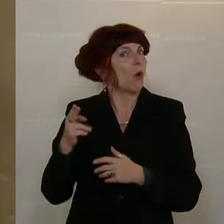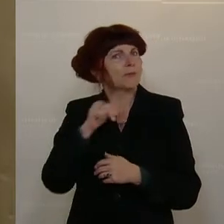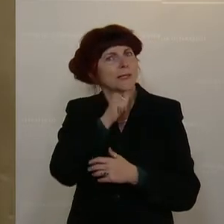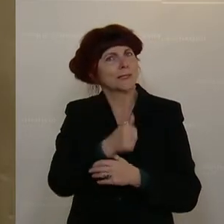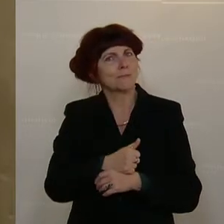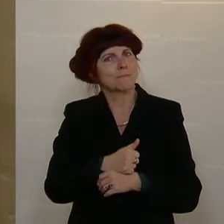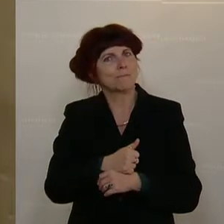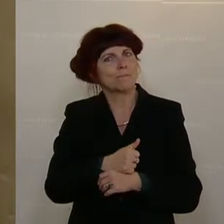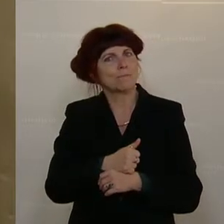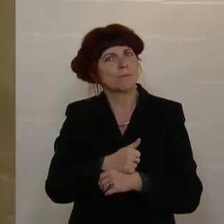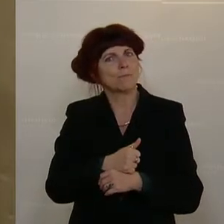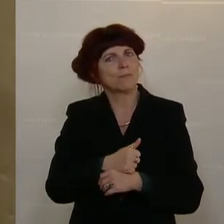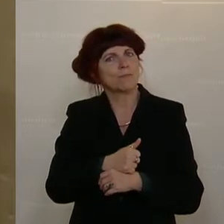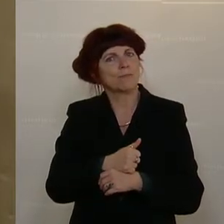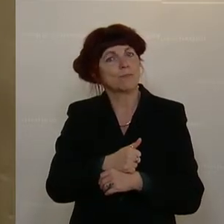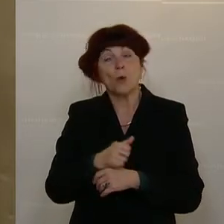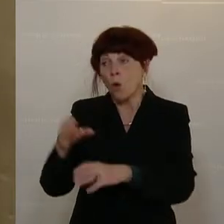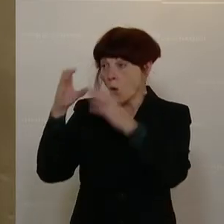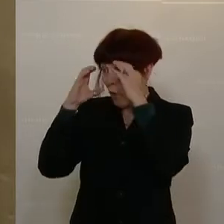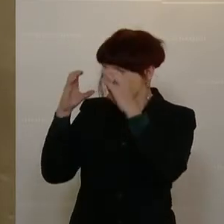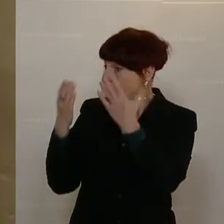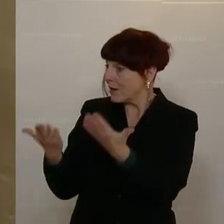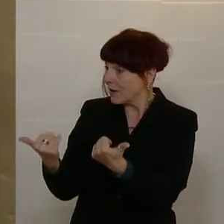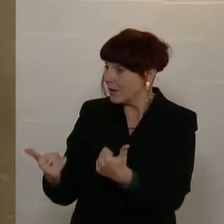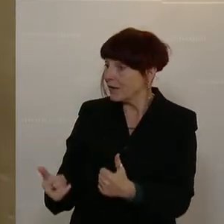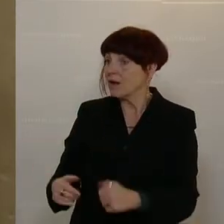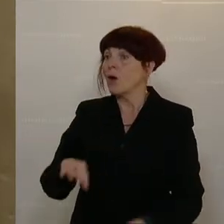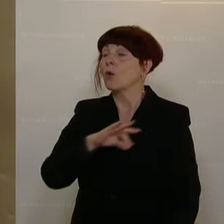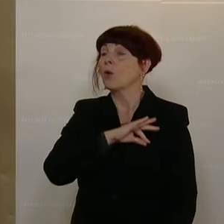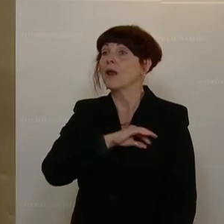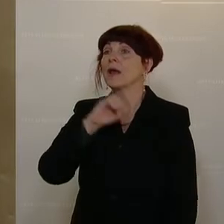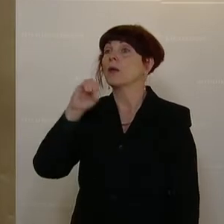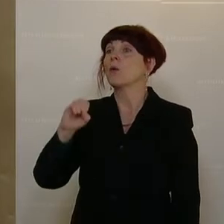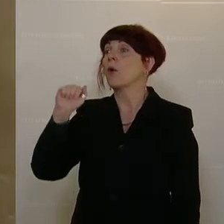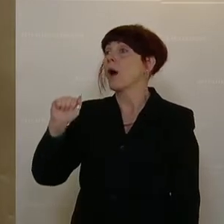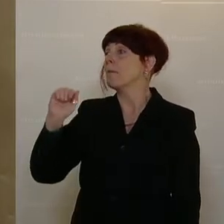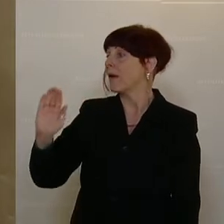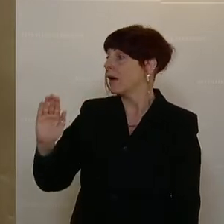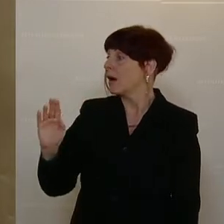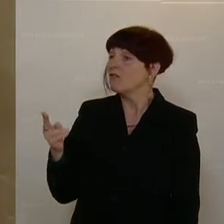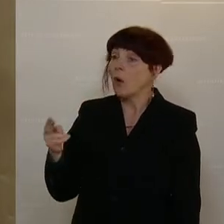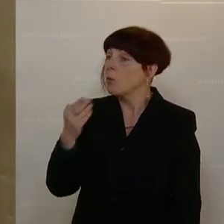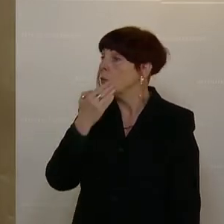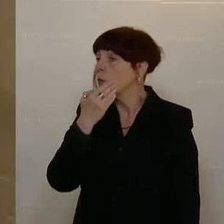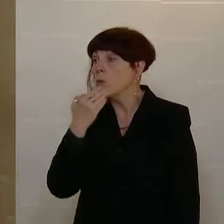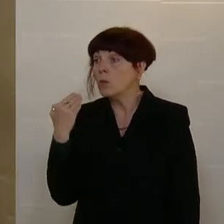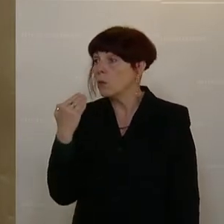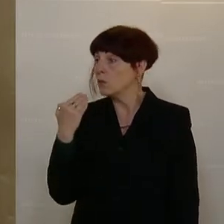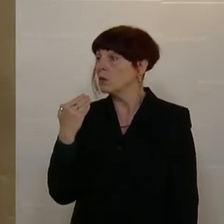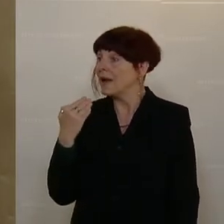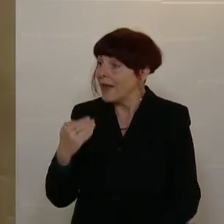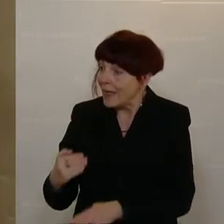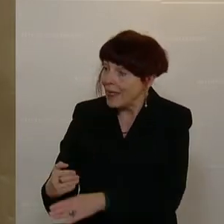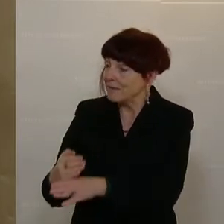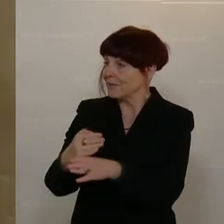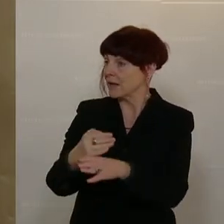Warum, liebe ÖVP, Kollegen von der ÖAB, warum schauen Sie zu, dass manche Gruppen